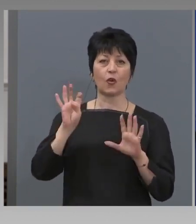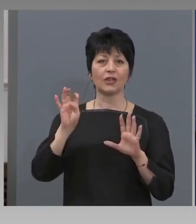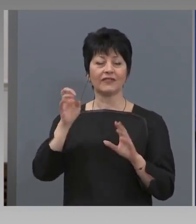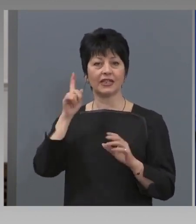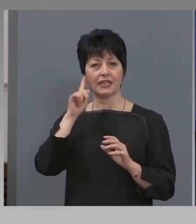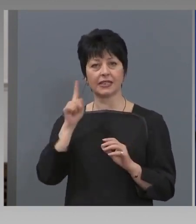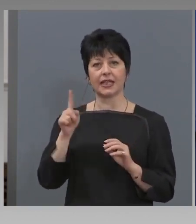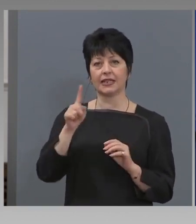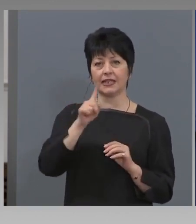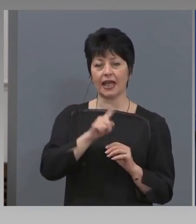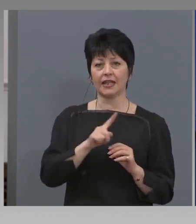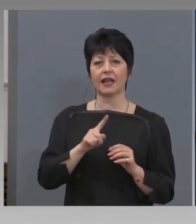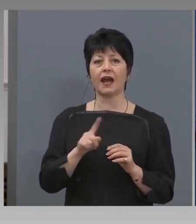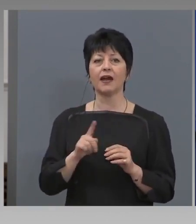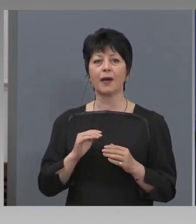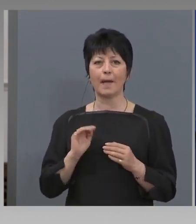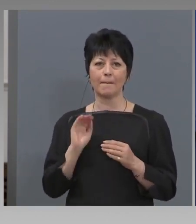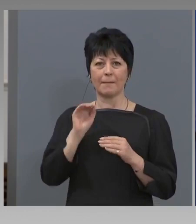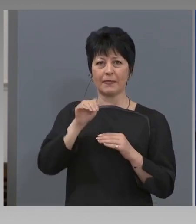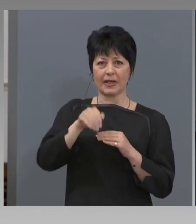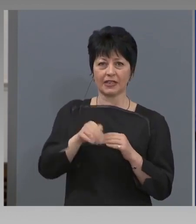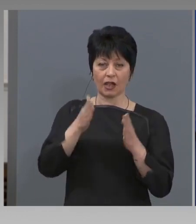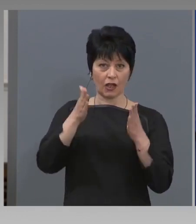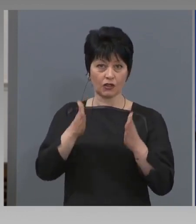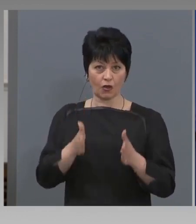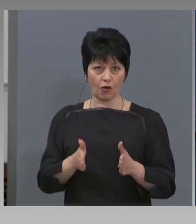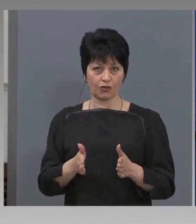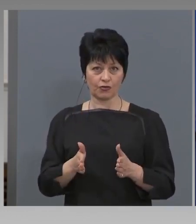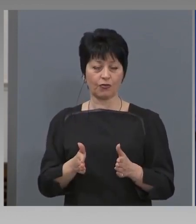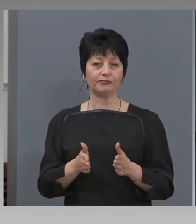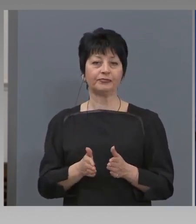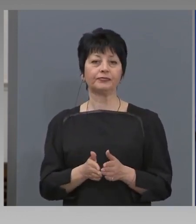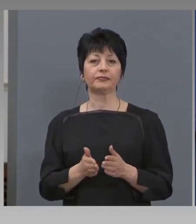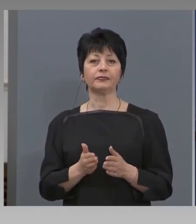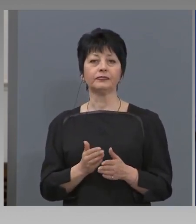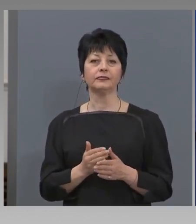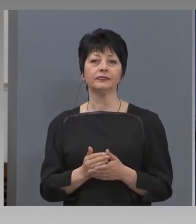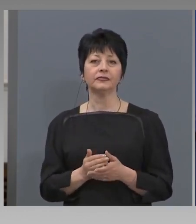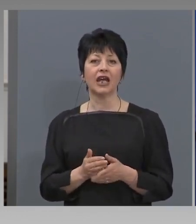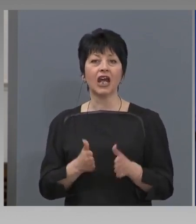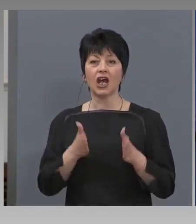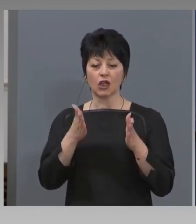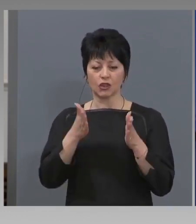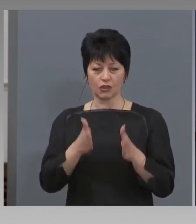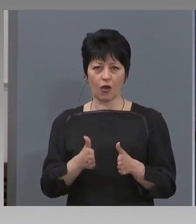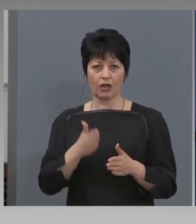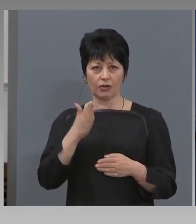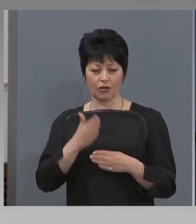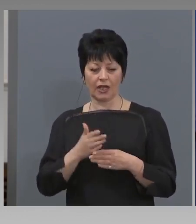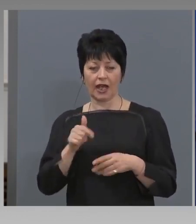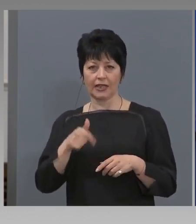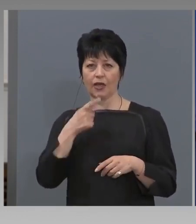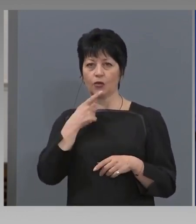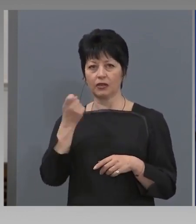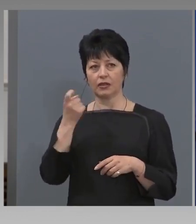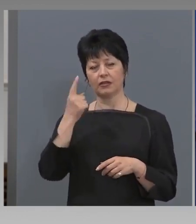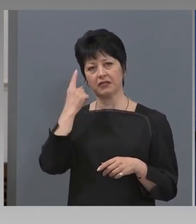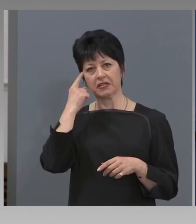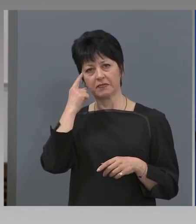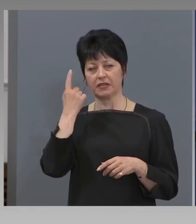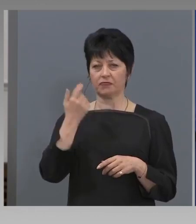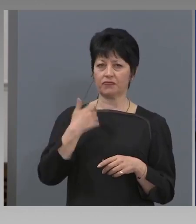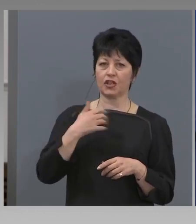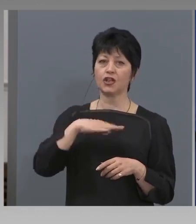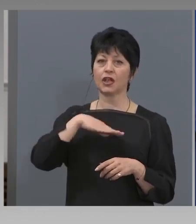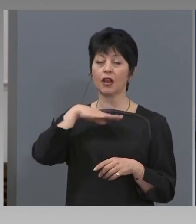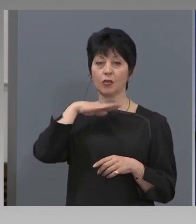към 1 марта 2020 година. Срока до края на годината според мен ще е достатъчен, за да